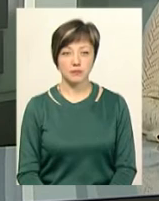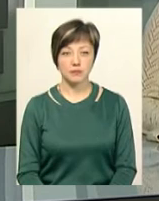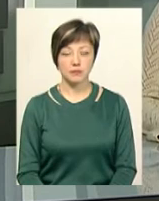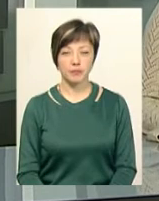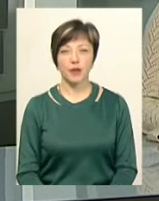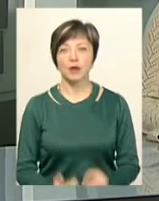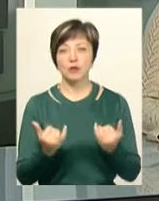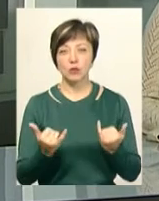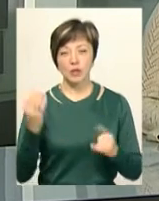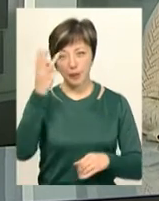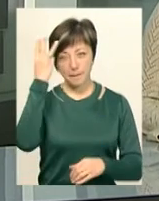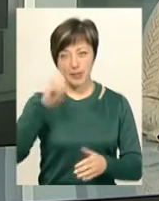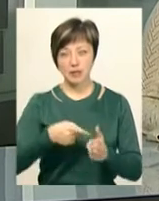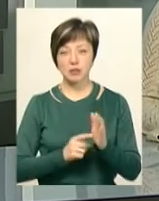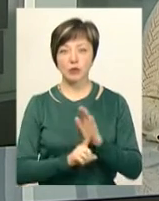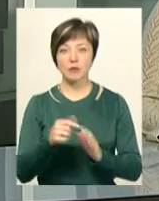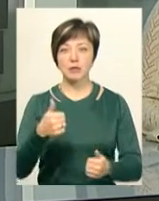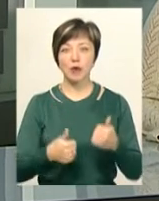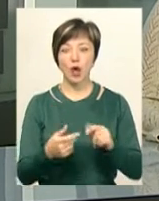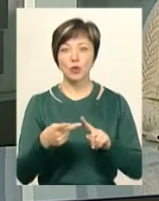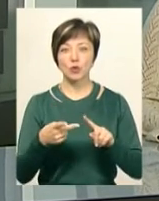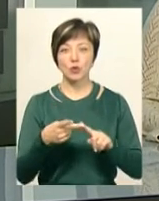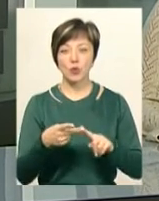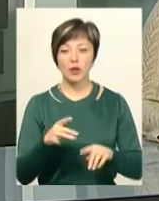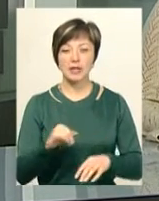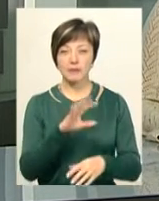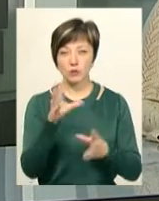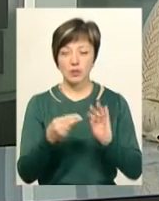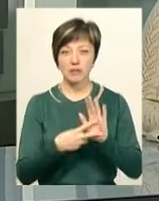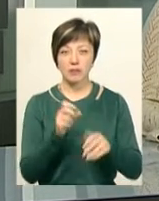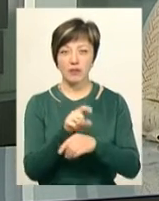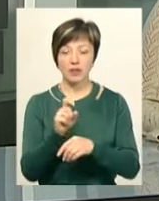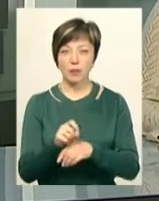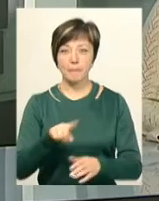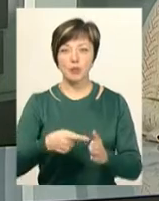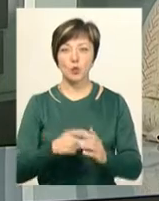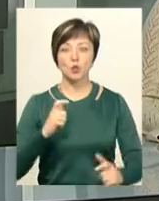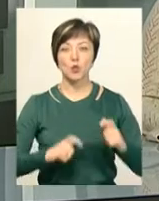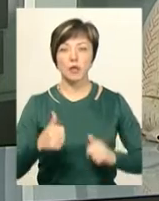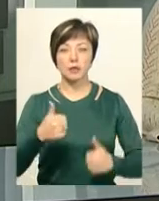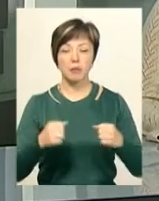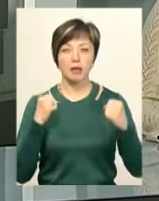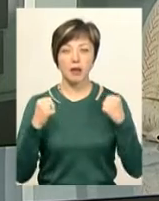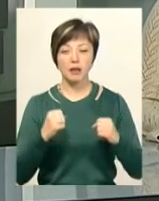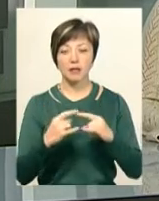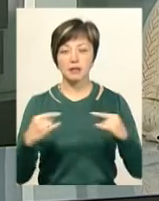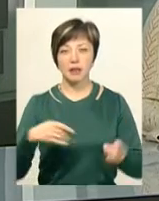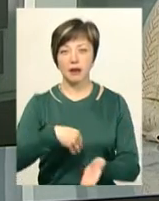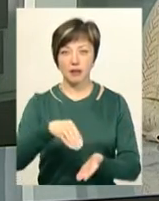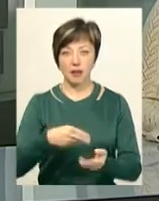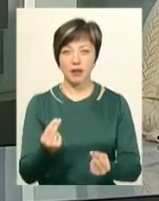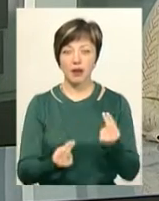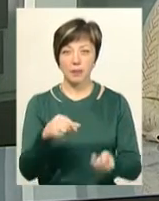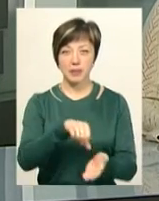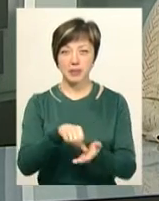Сьогодні в Хмельницькому стартували змагання другого з семи видів міської студентської спартакиади. Це настільний теніс, в який